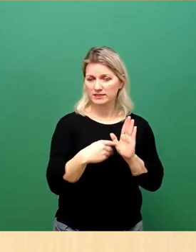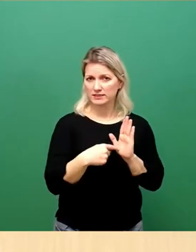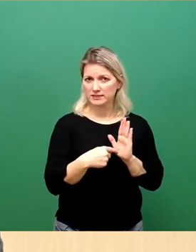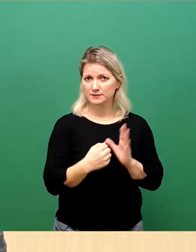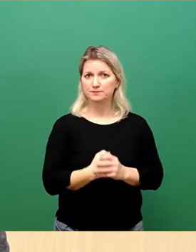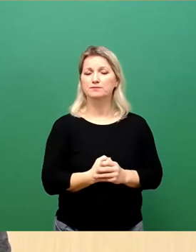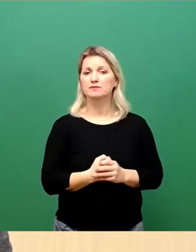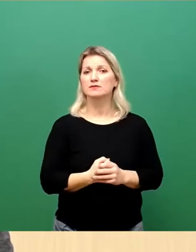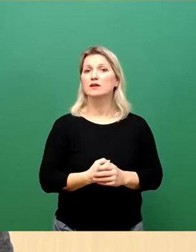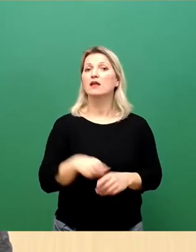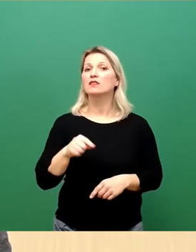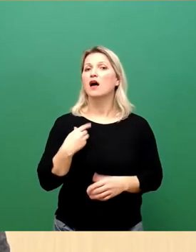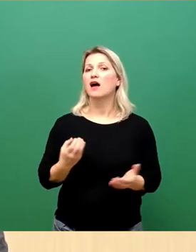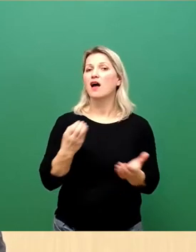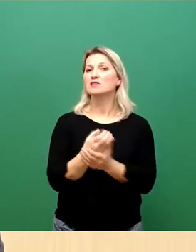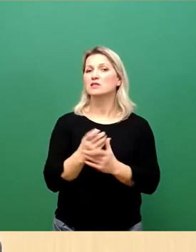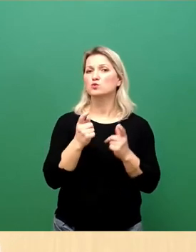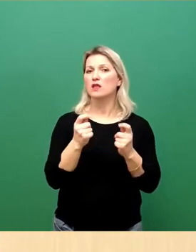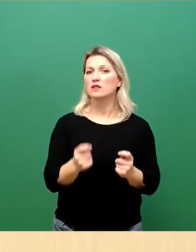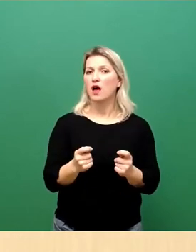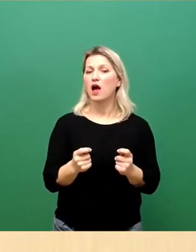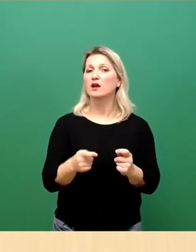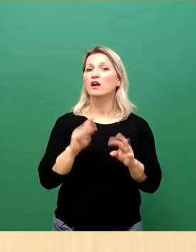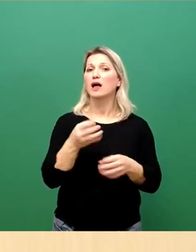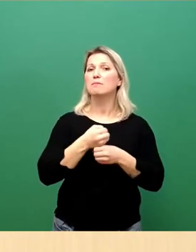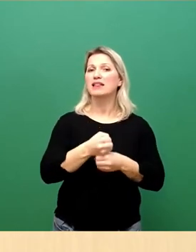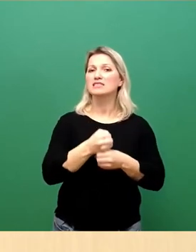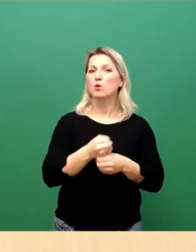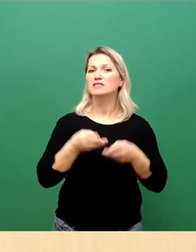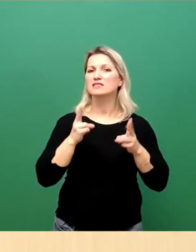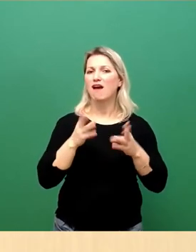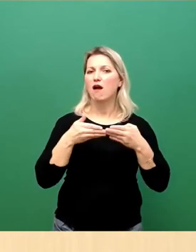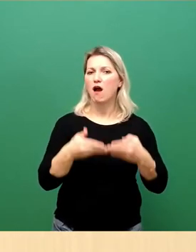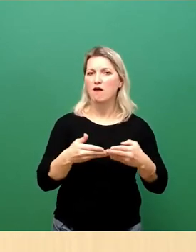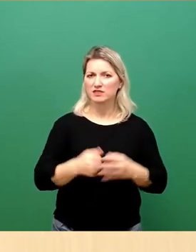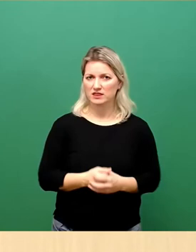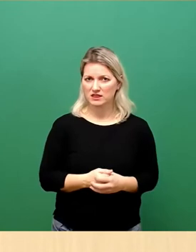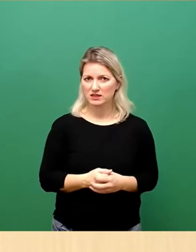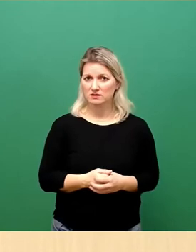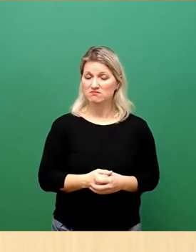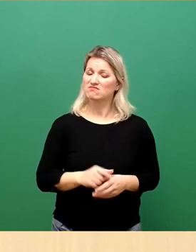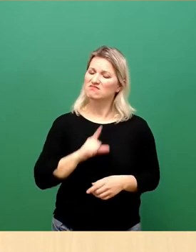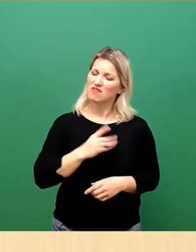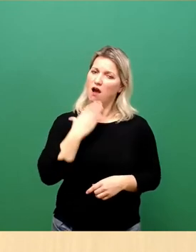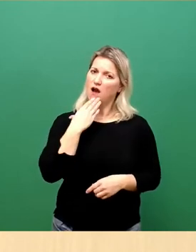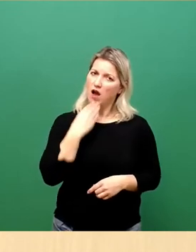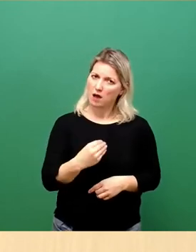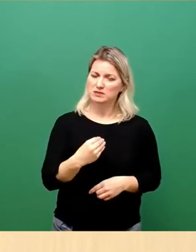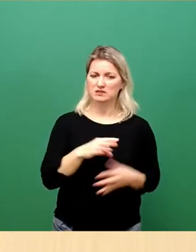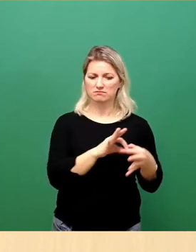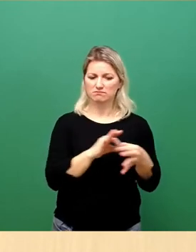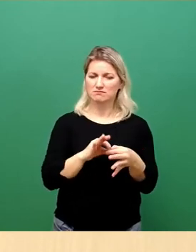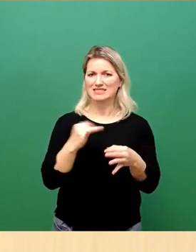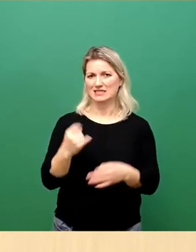von mir zur Petition Sicherer Hafen vor. Hier habe ich ganz bewusst Bezug zur aktuellen Situation genommen.